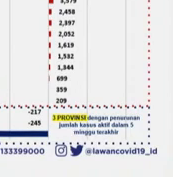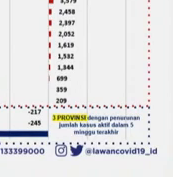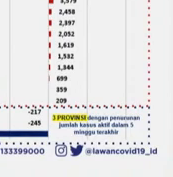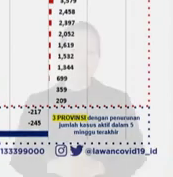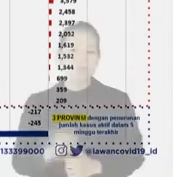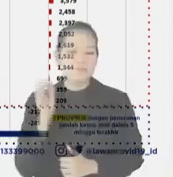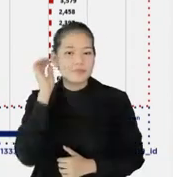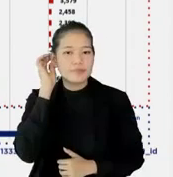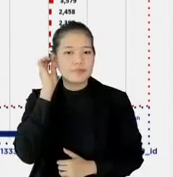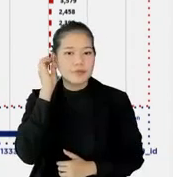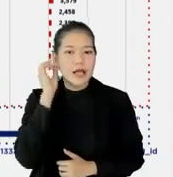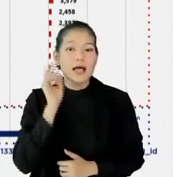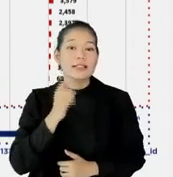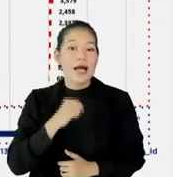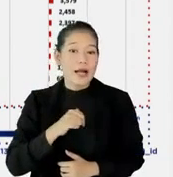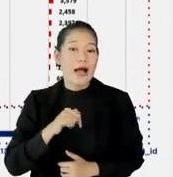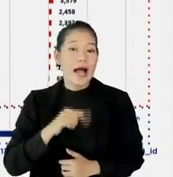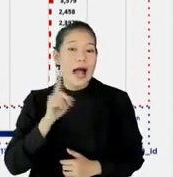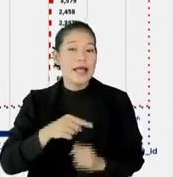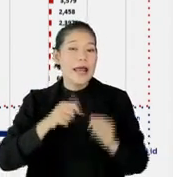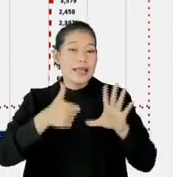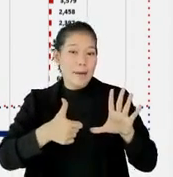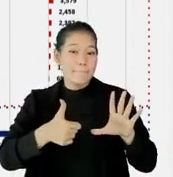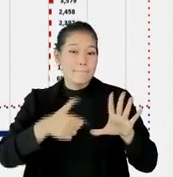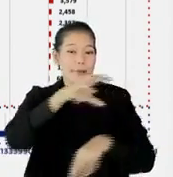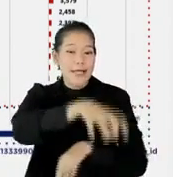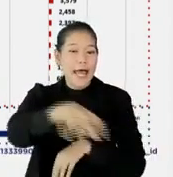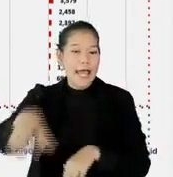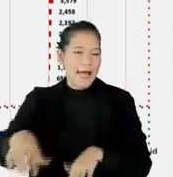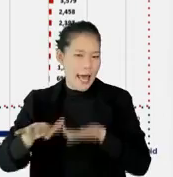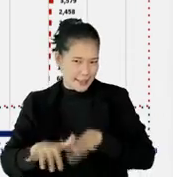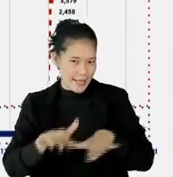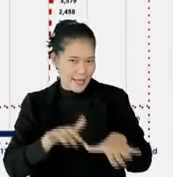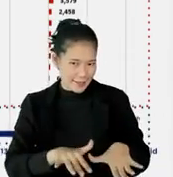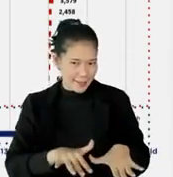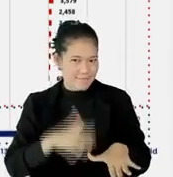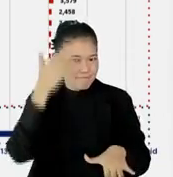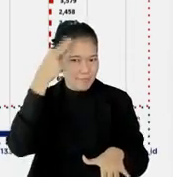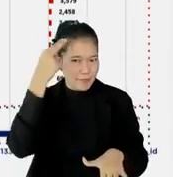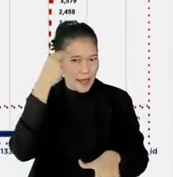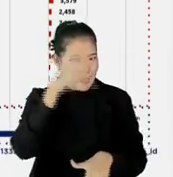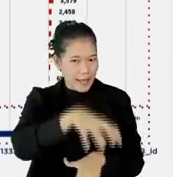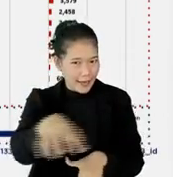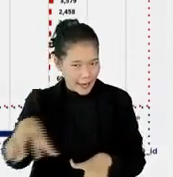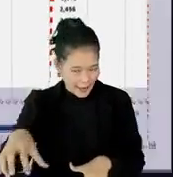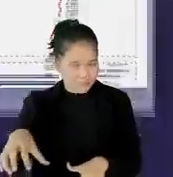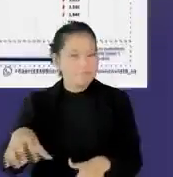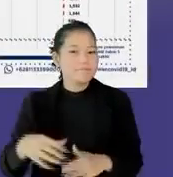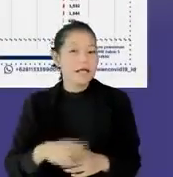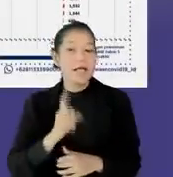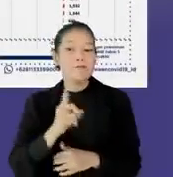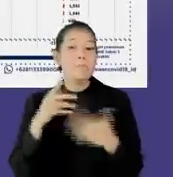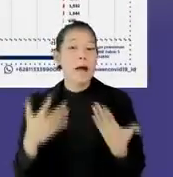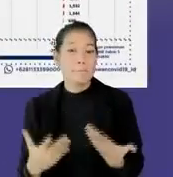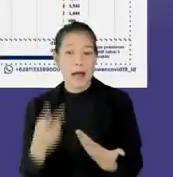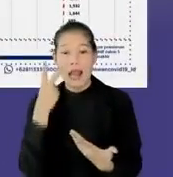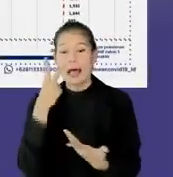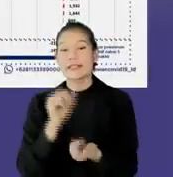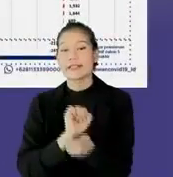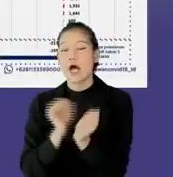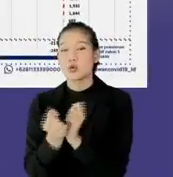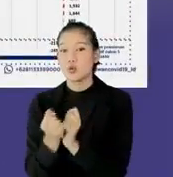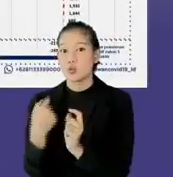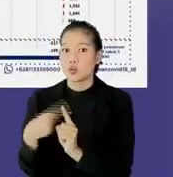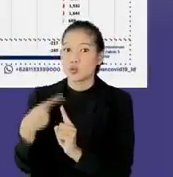jadi sekarang kita catat dulu ada 6, ini harus hati-hati pemerintah daerah, terutama di 6 provinsi ini, dikarenakan peningkatan